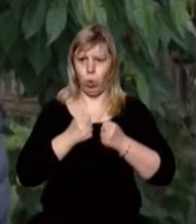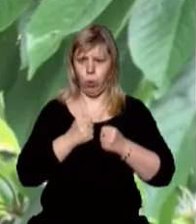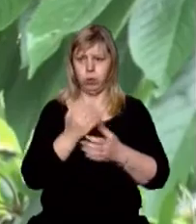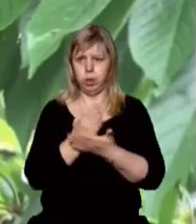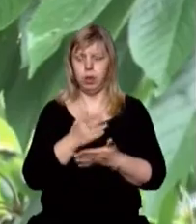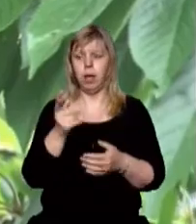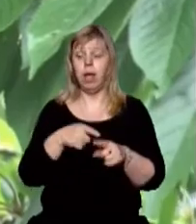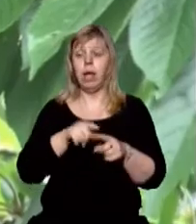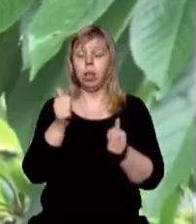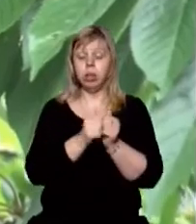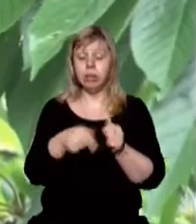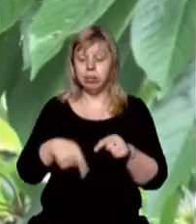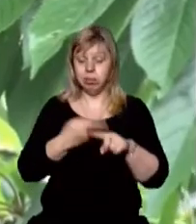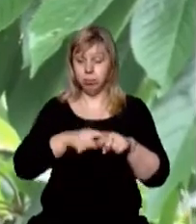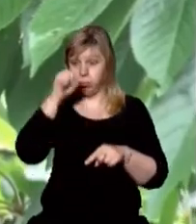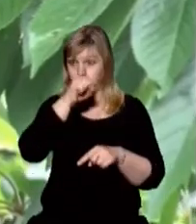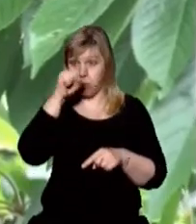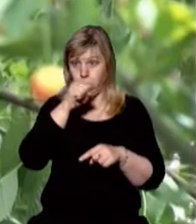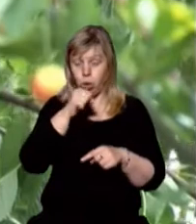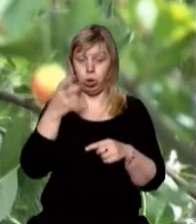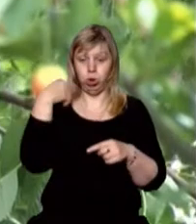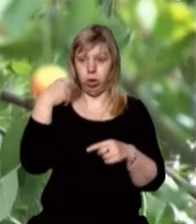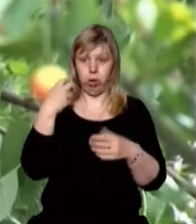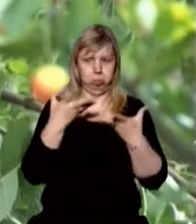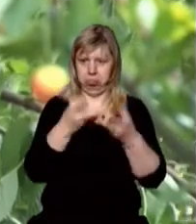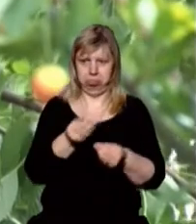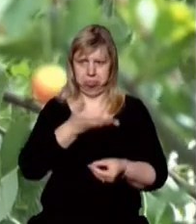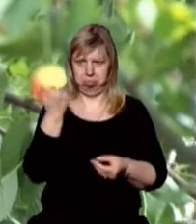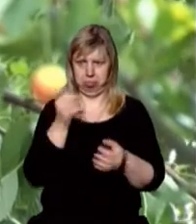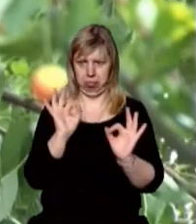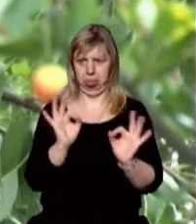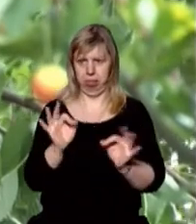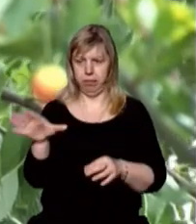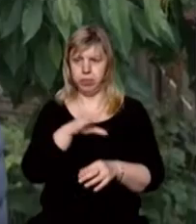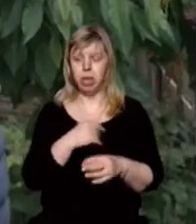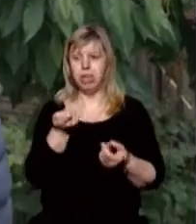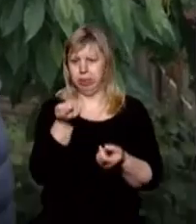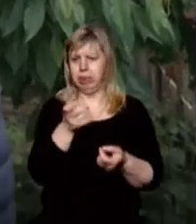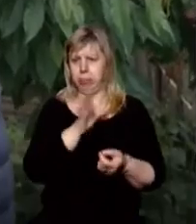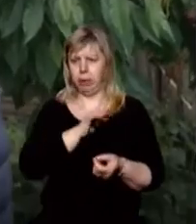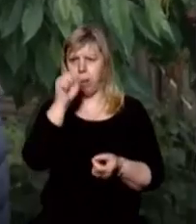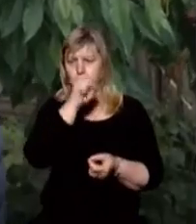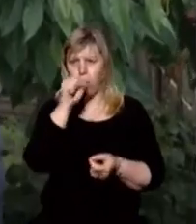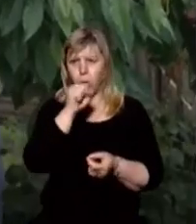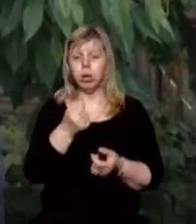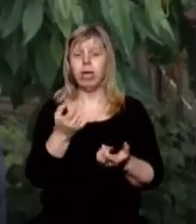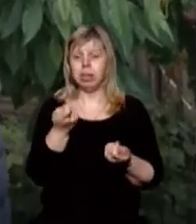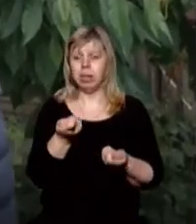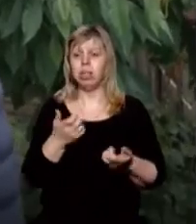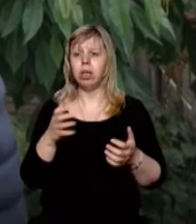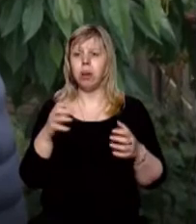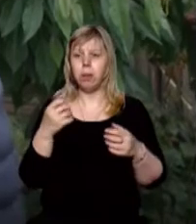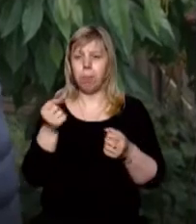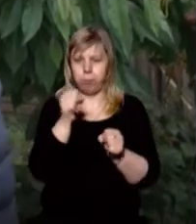гілках. Цьогорічні заморозки на час дозрівання черешень не вплинули. Трошки були морози, трошки померзли